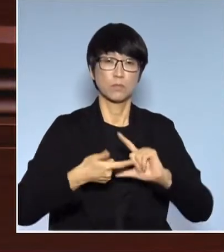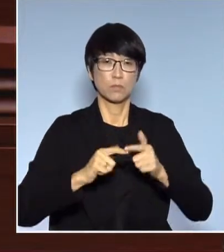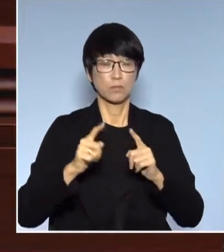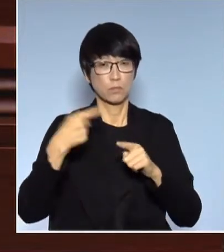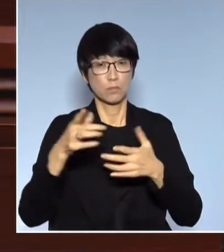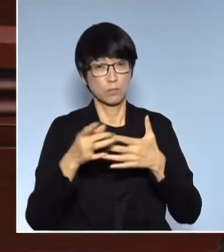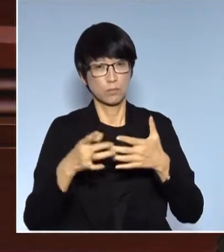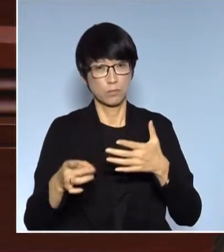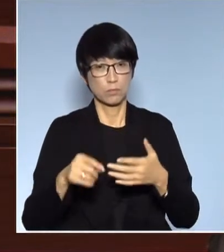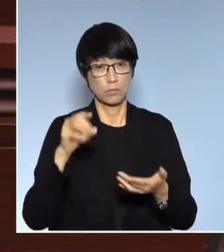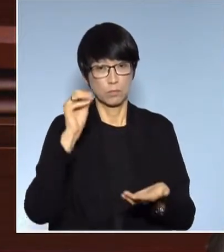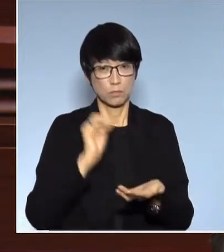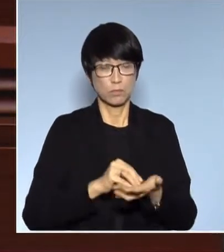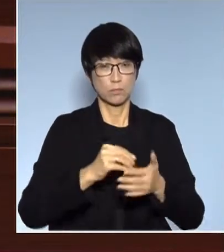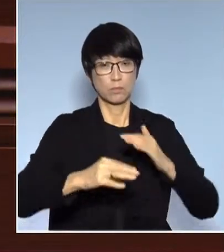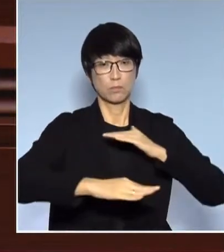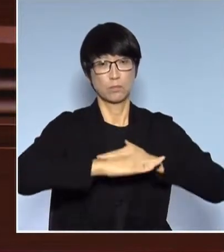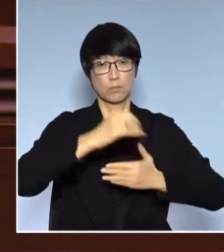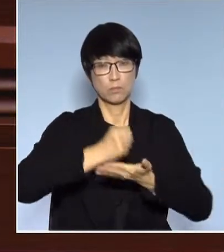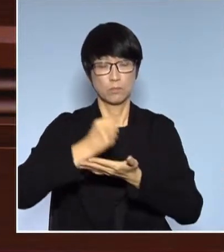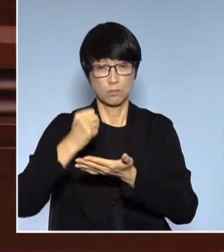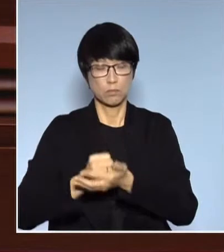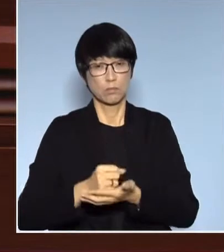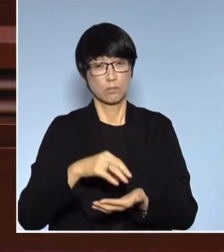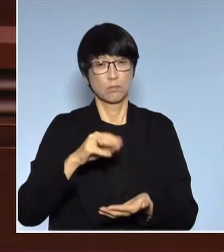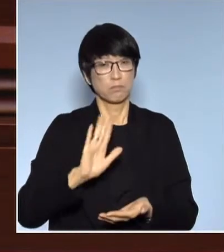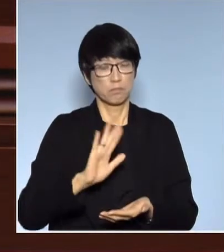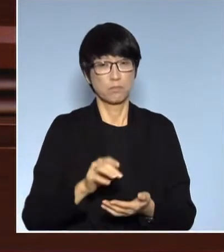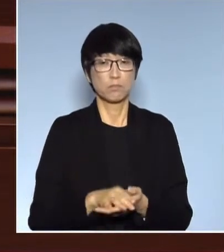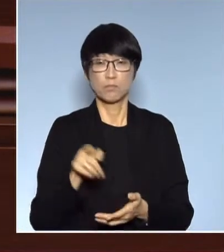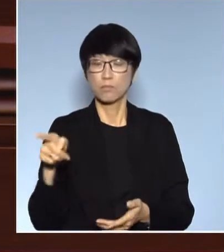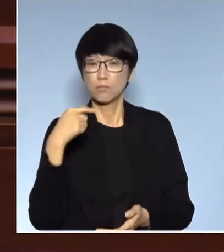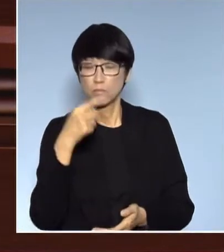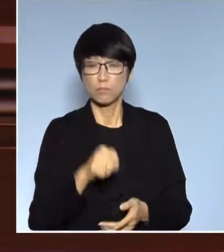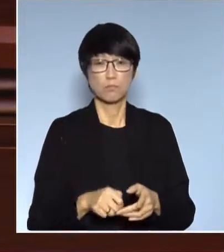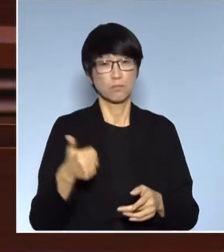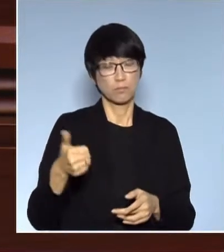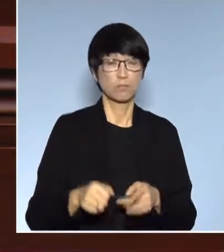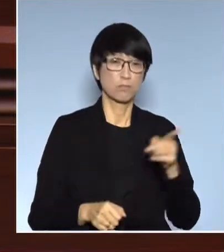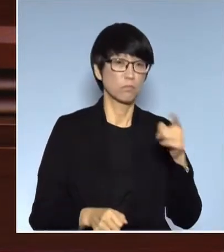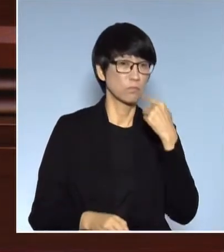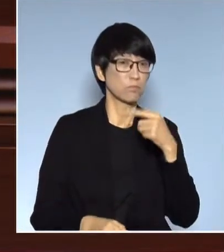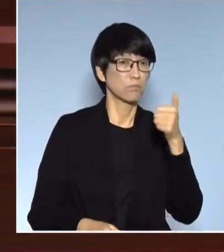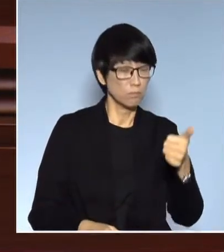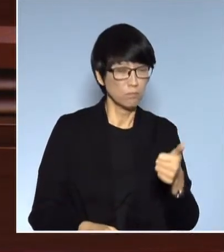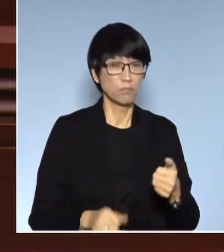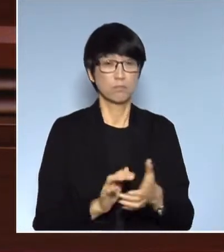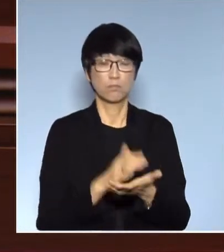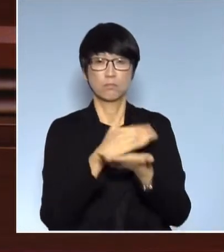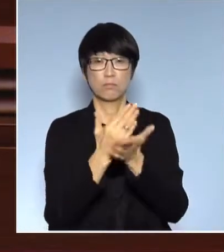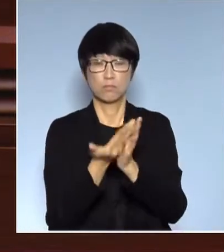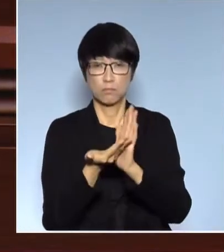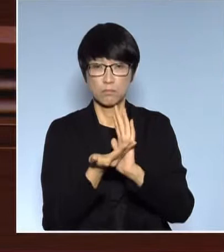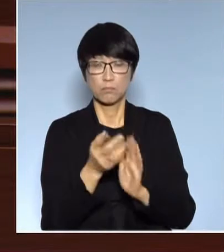擇的不一定一兩檢這些當然是公有公說婆有婆說但是問題就是說那麼多不同的說法而